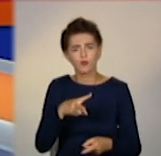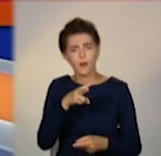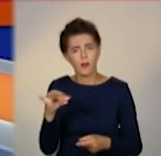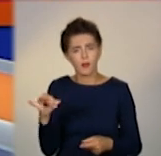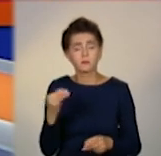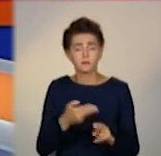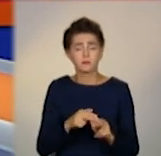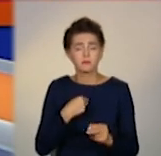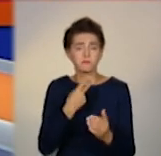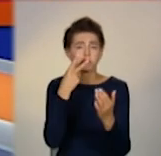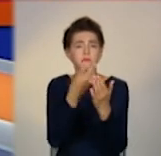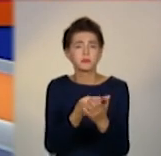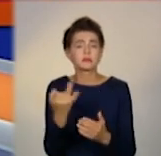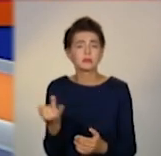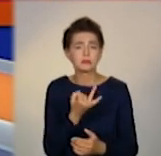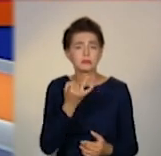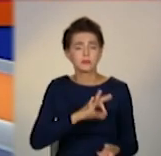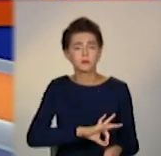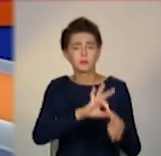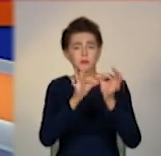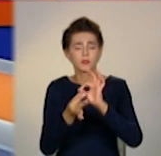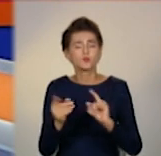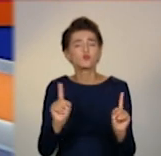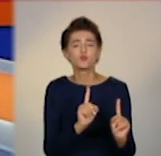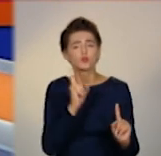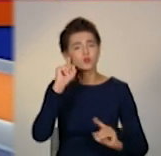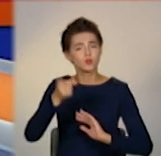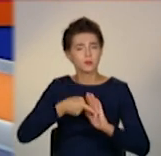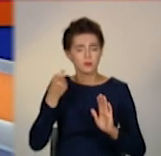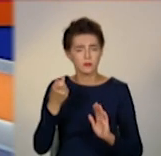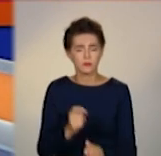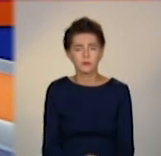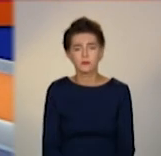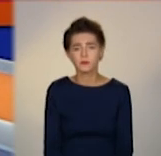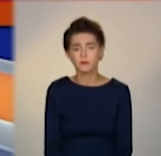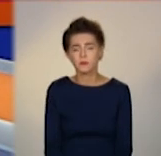вирушила Валерія Семічихіна. Що дізналася – дивіться.